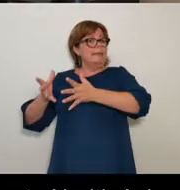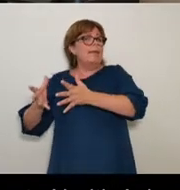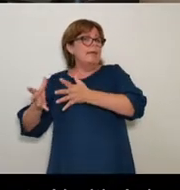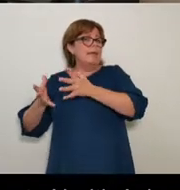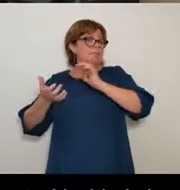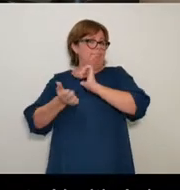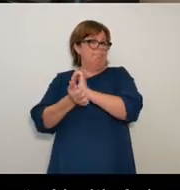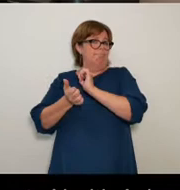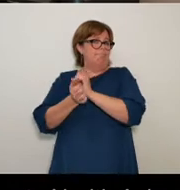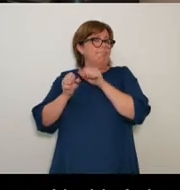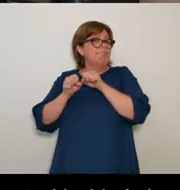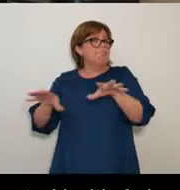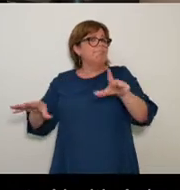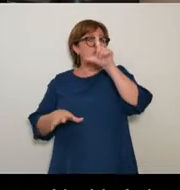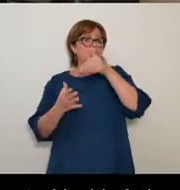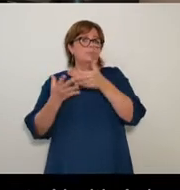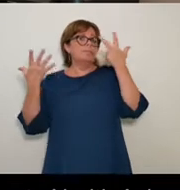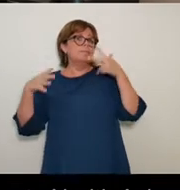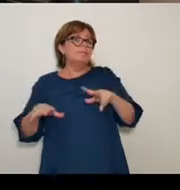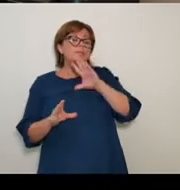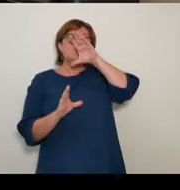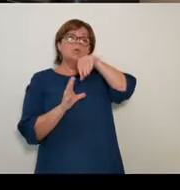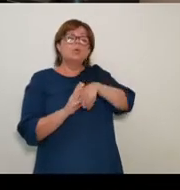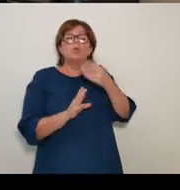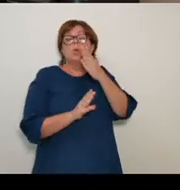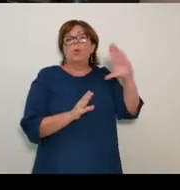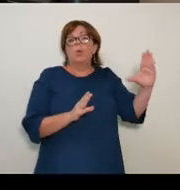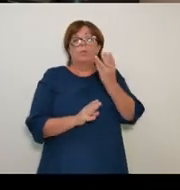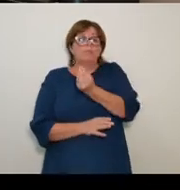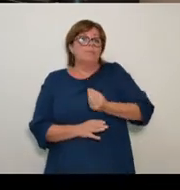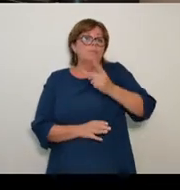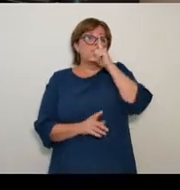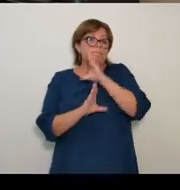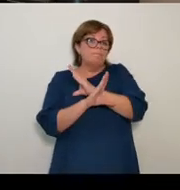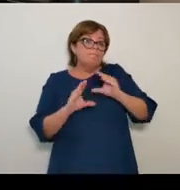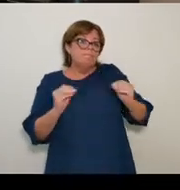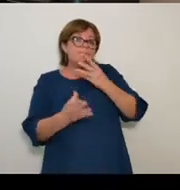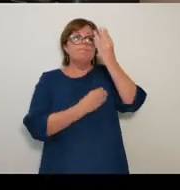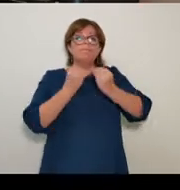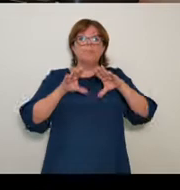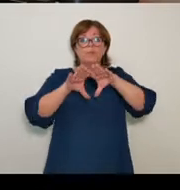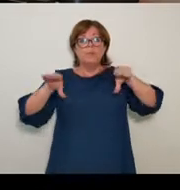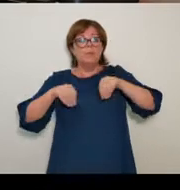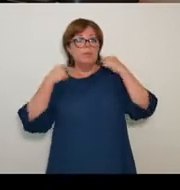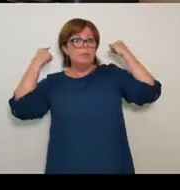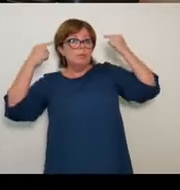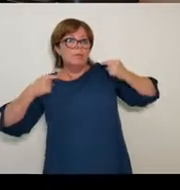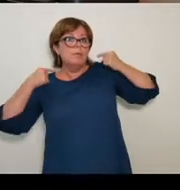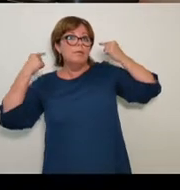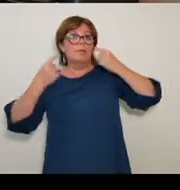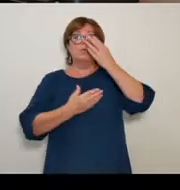sorti en 2018, « aussi les enfants du silence, la famille Bélier,